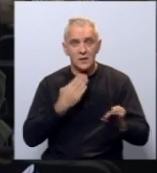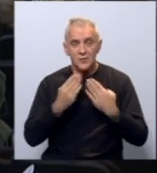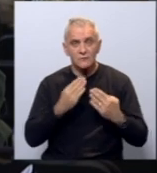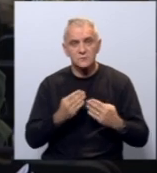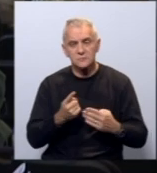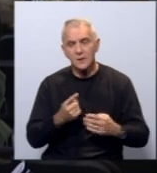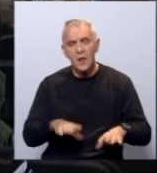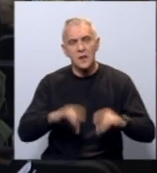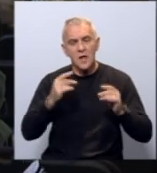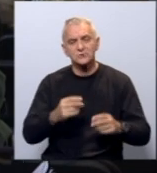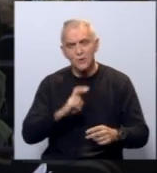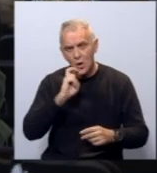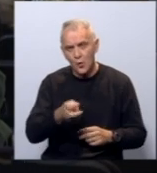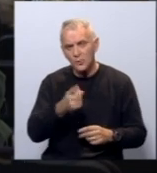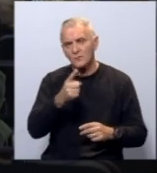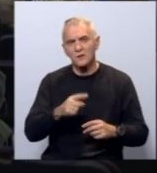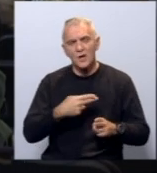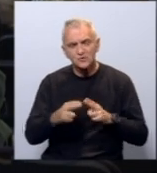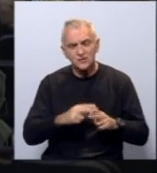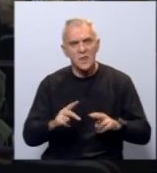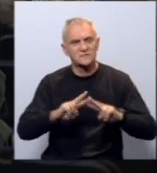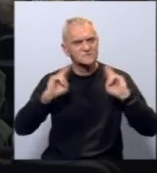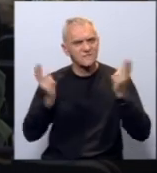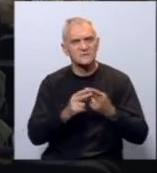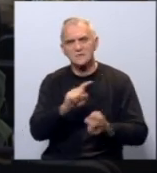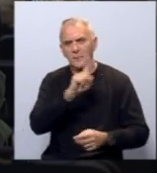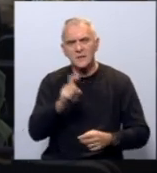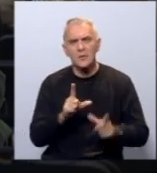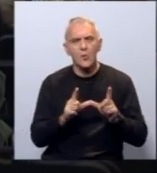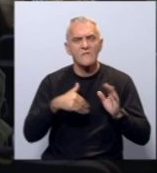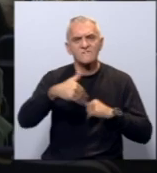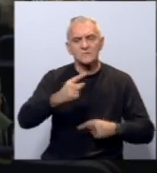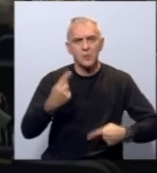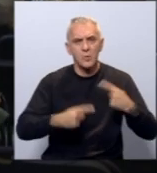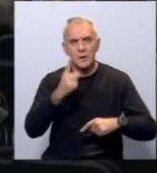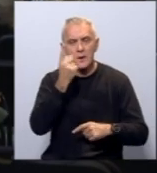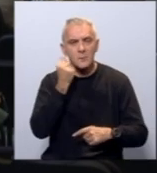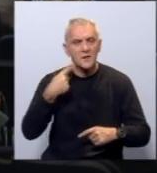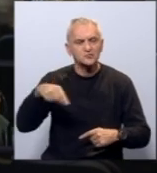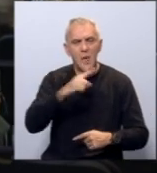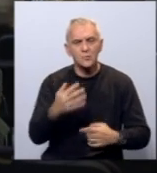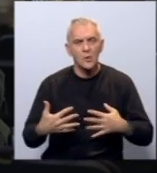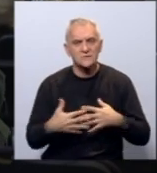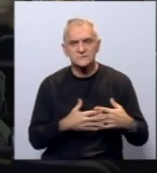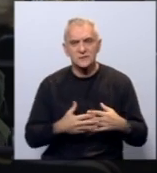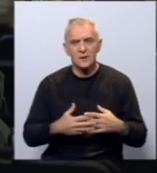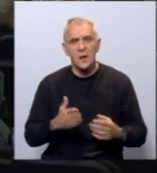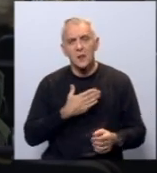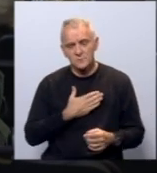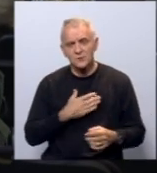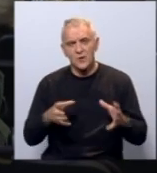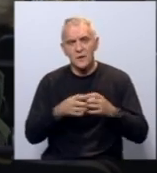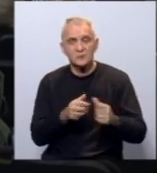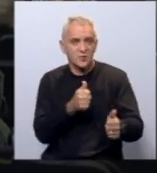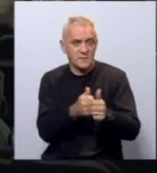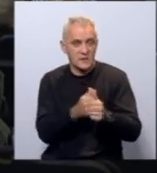pronaći odgovor i rješenje na aktualna svjetska pitanja u vanjskoj politici i međunarodnoj saradnji naše ekipe. Zvakako će pratiti